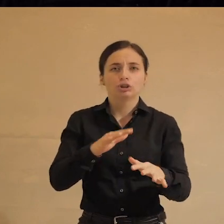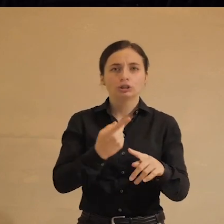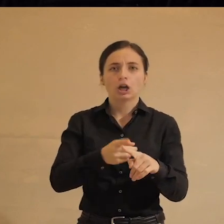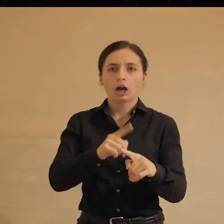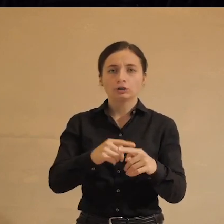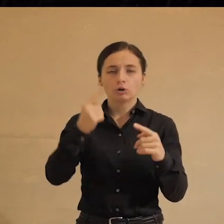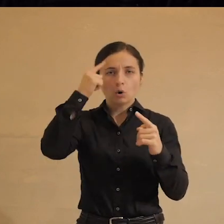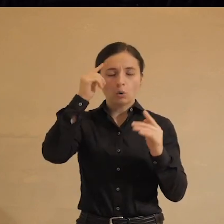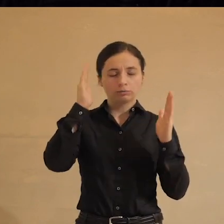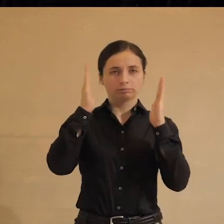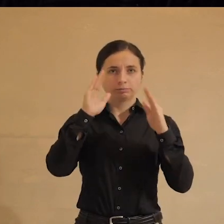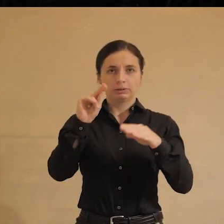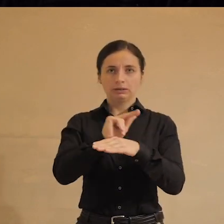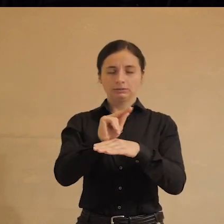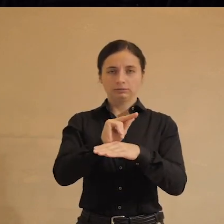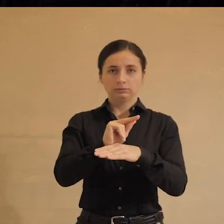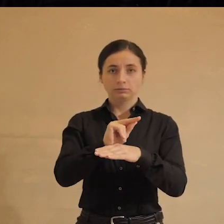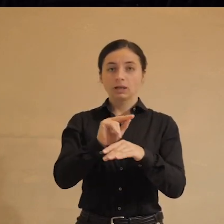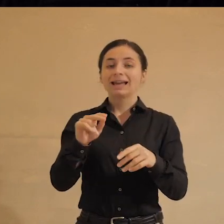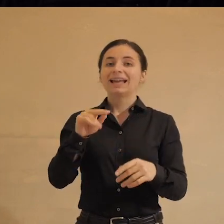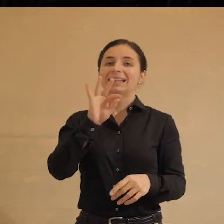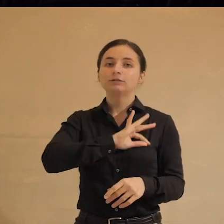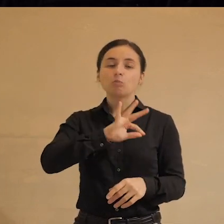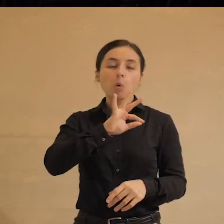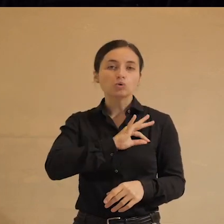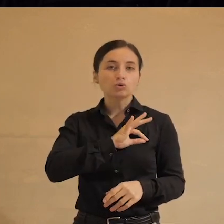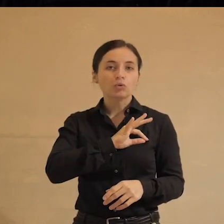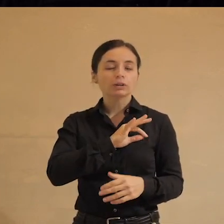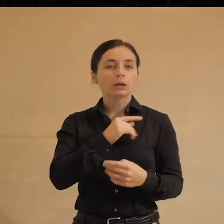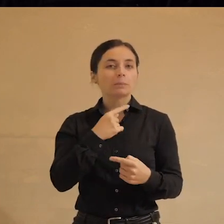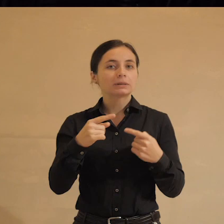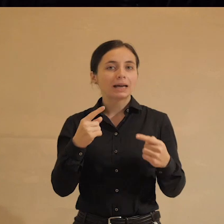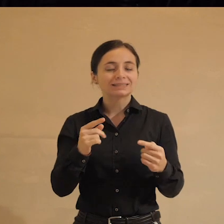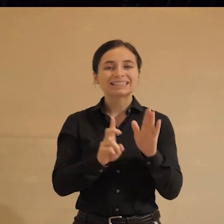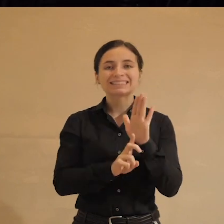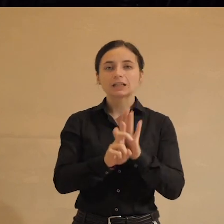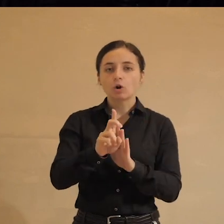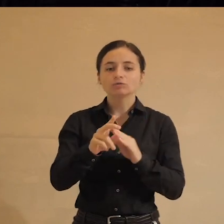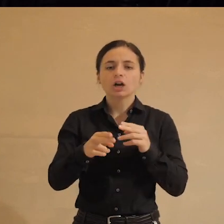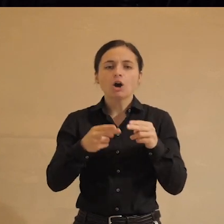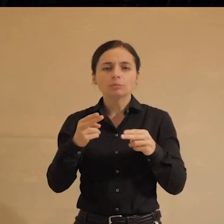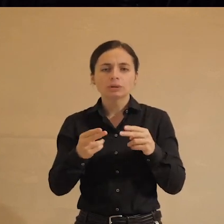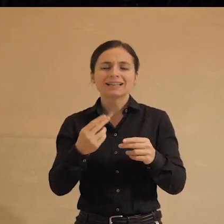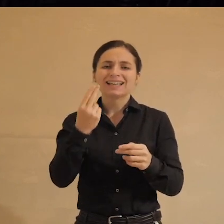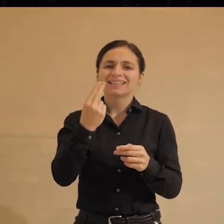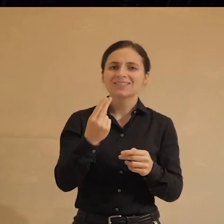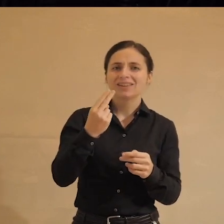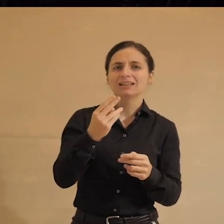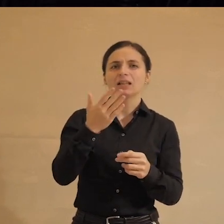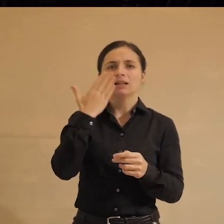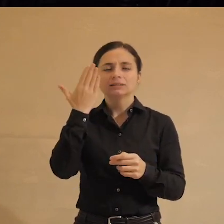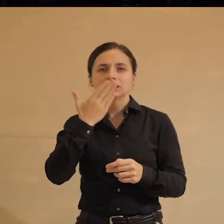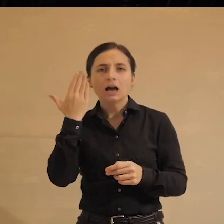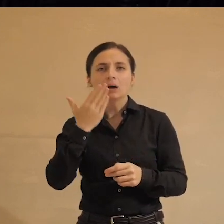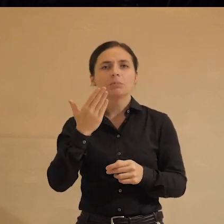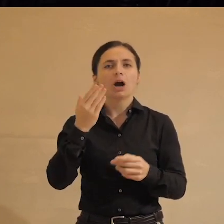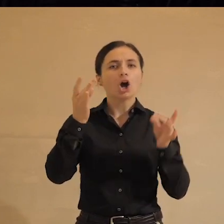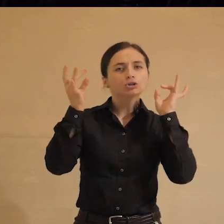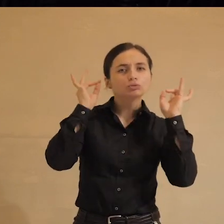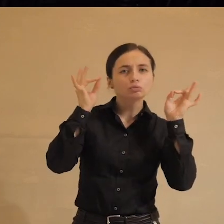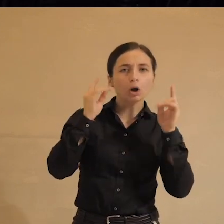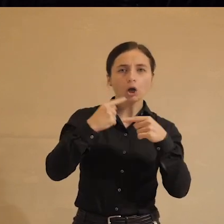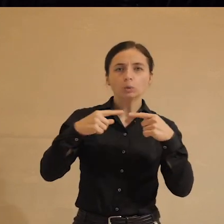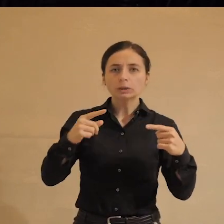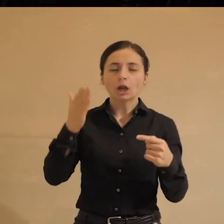настраивают вашу голову определенным образом, с использованием в всяких там церковных операциях и цвета, и звука, и запаха, и всех